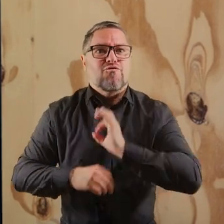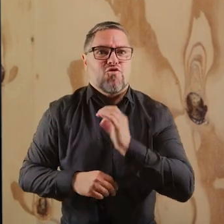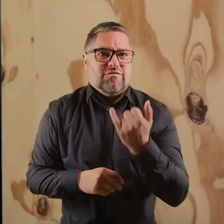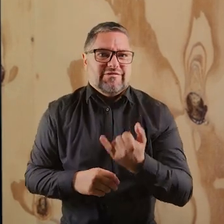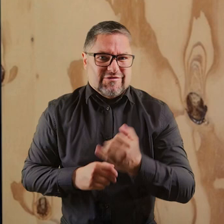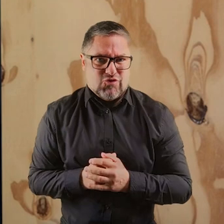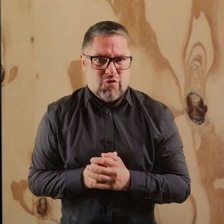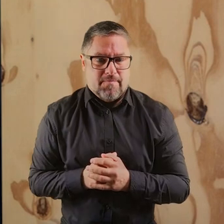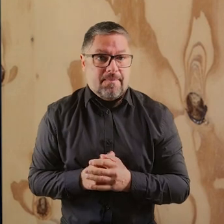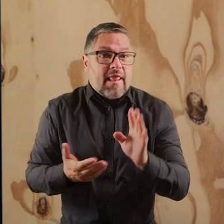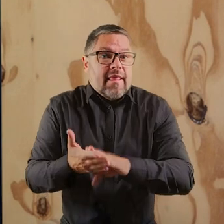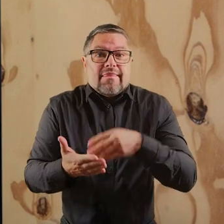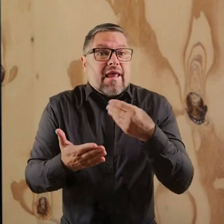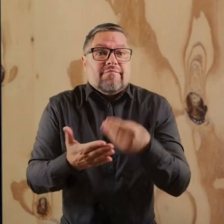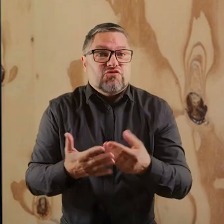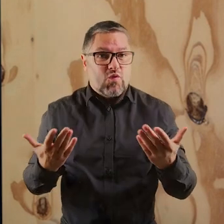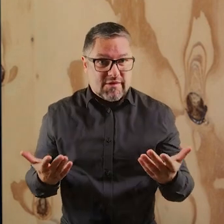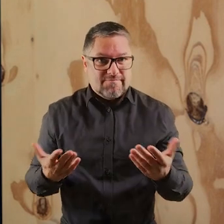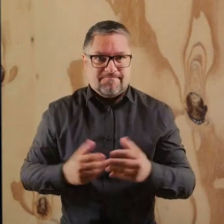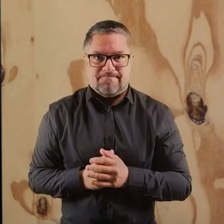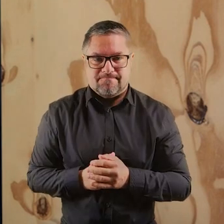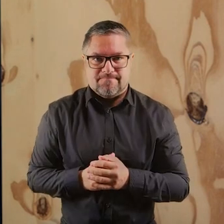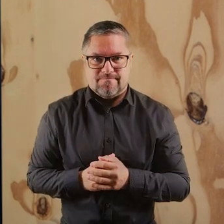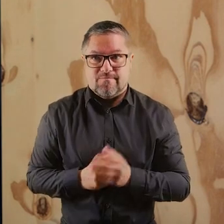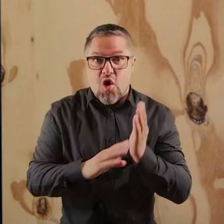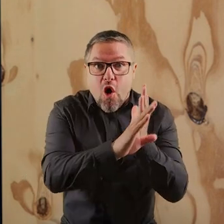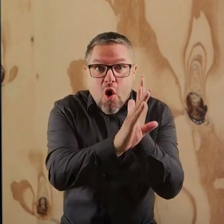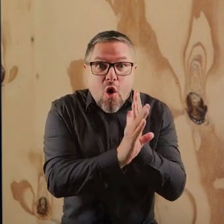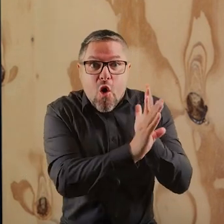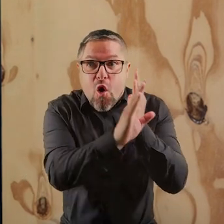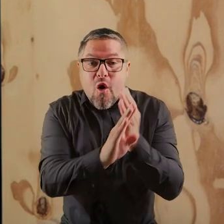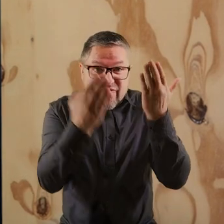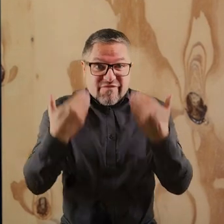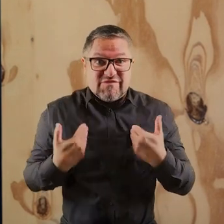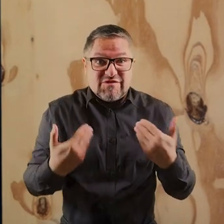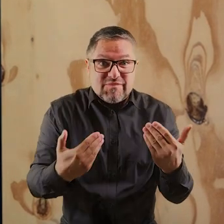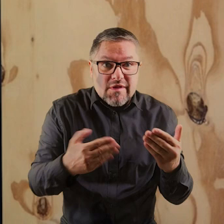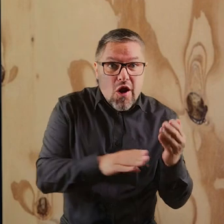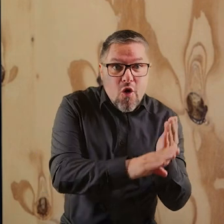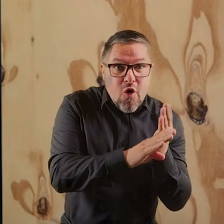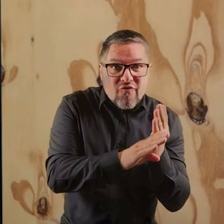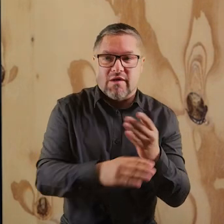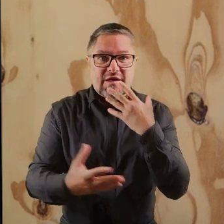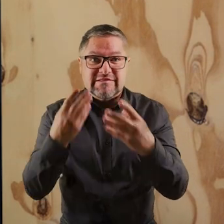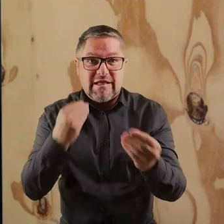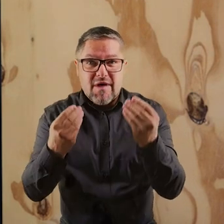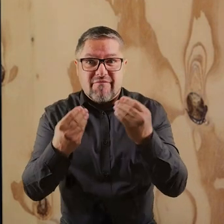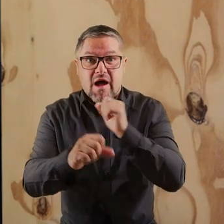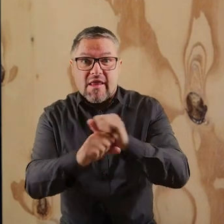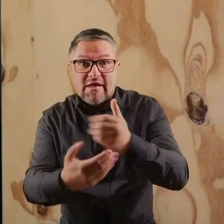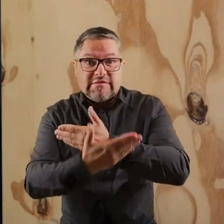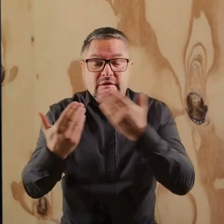Czyli na przykład chowaliśmy się w szpitalu, graliśmy w dzieciu babkę,